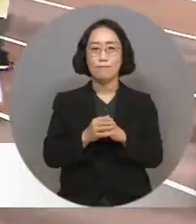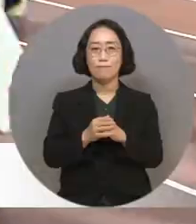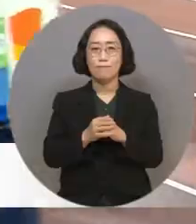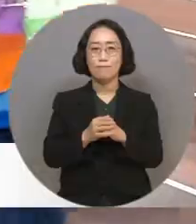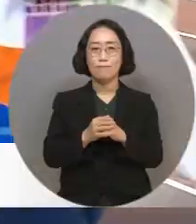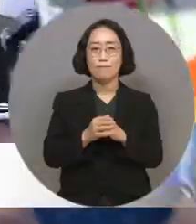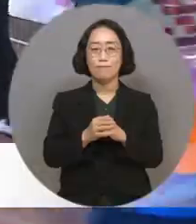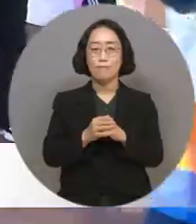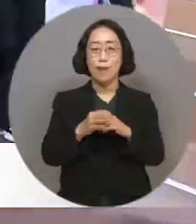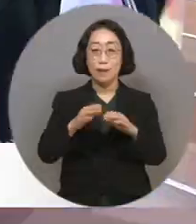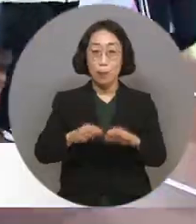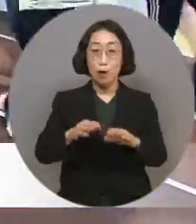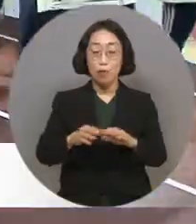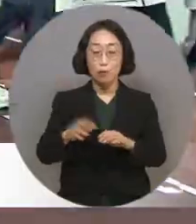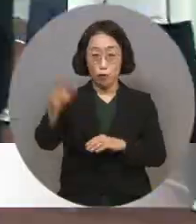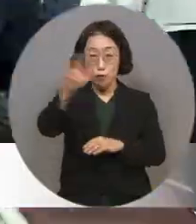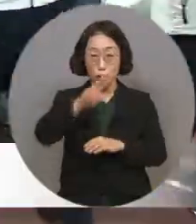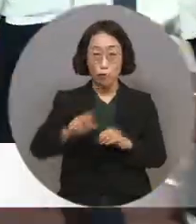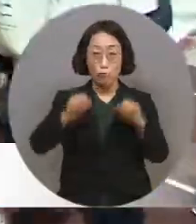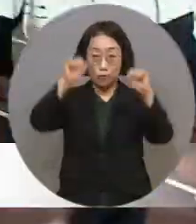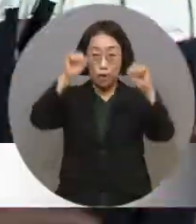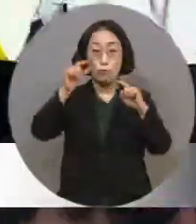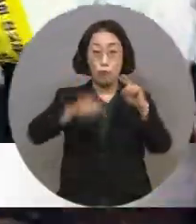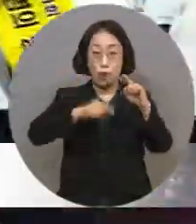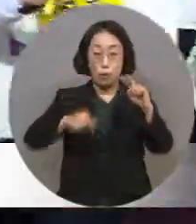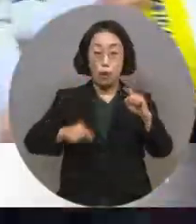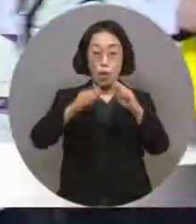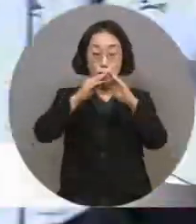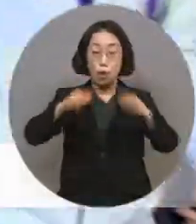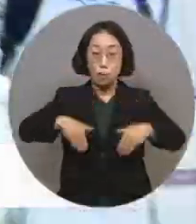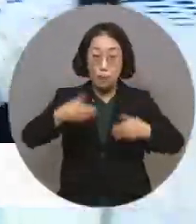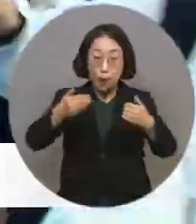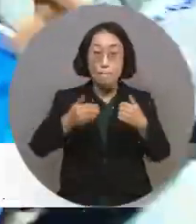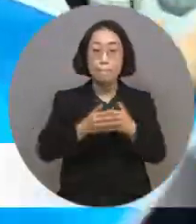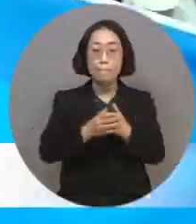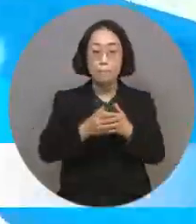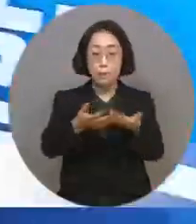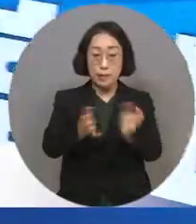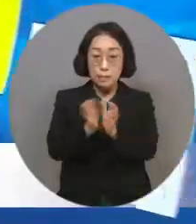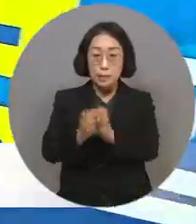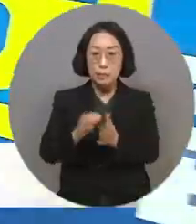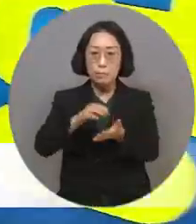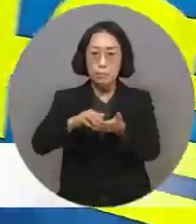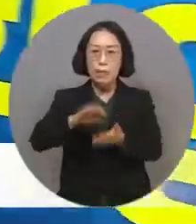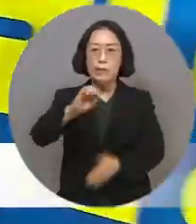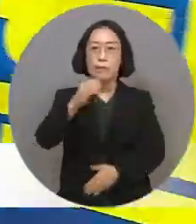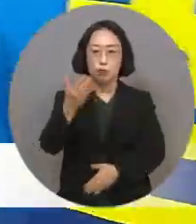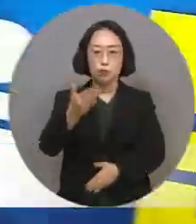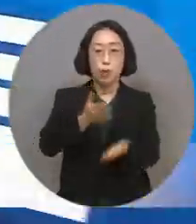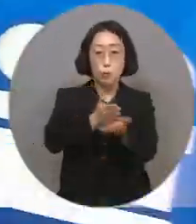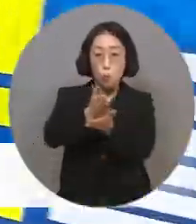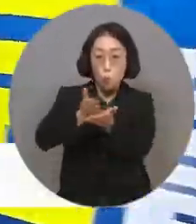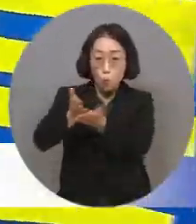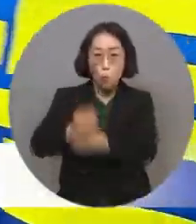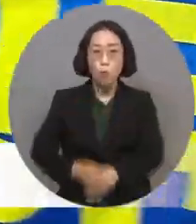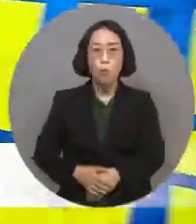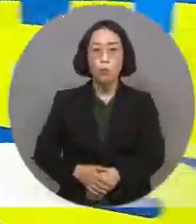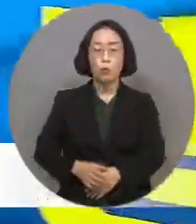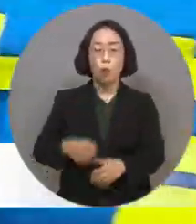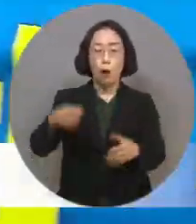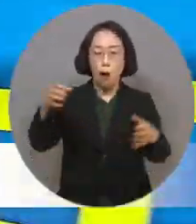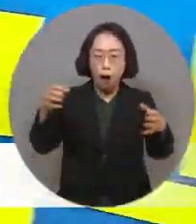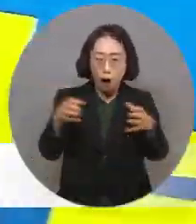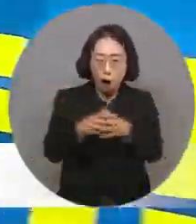이번 전국체전에 전남선수단은 49개 종목, 선수 1,130명과 임원